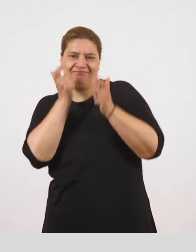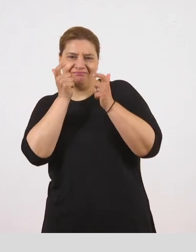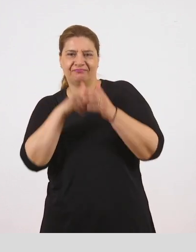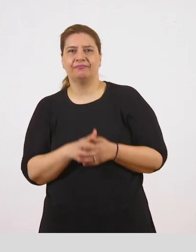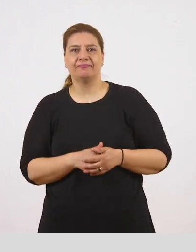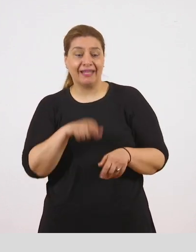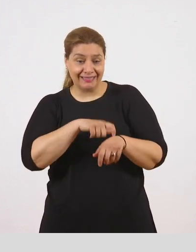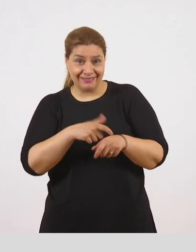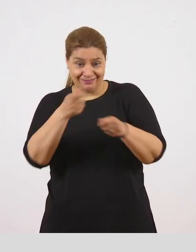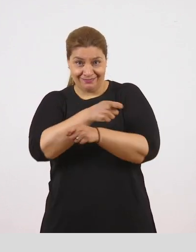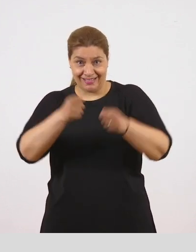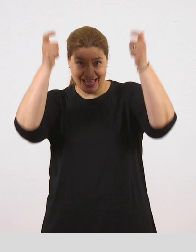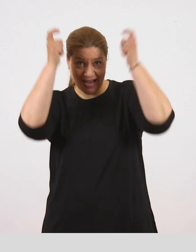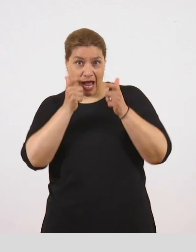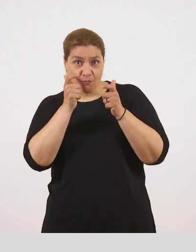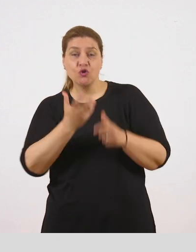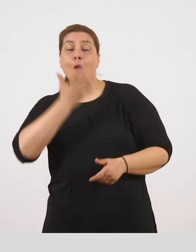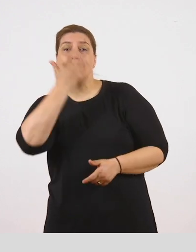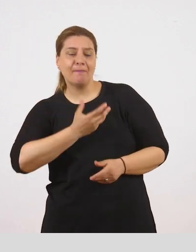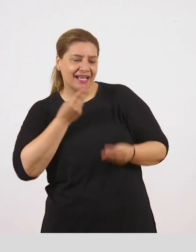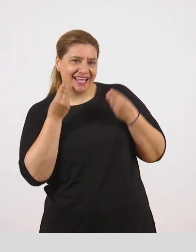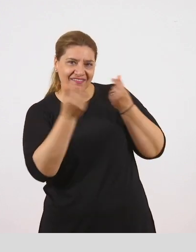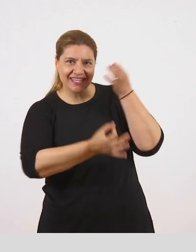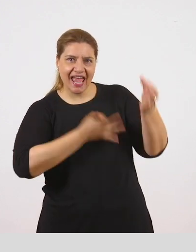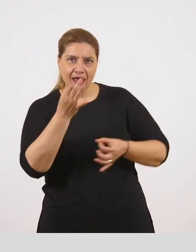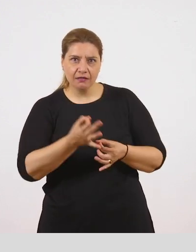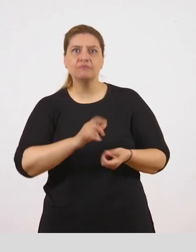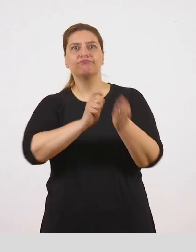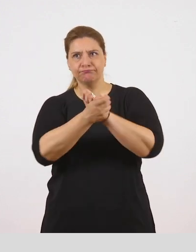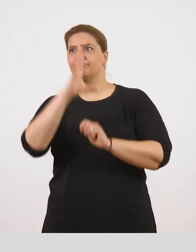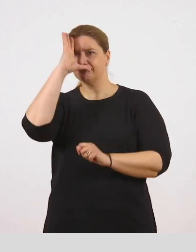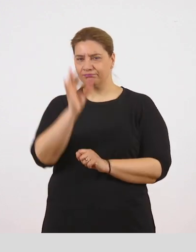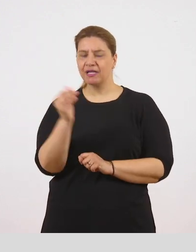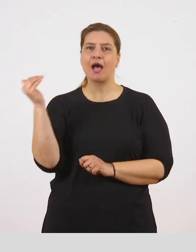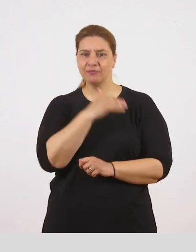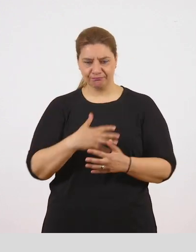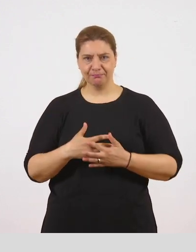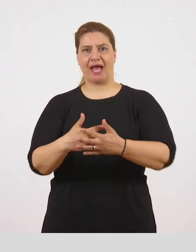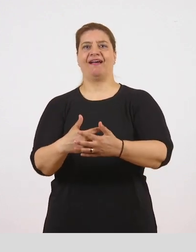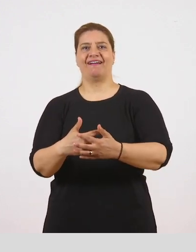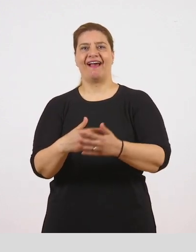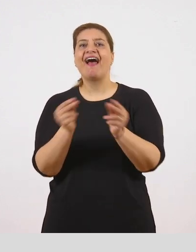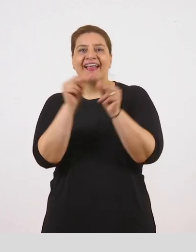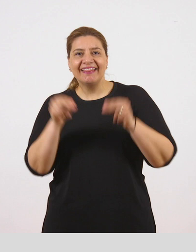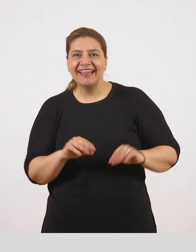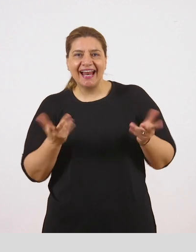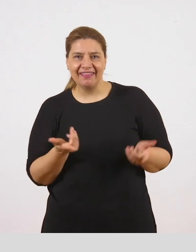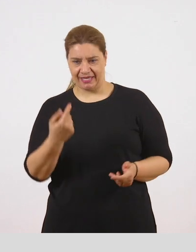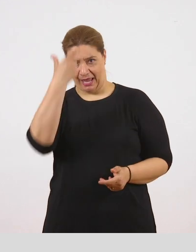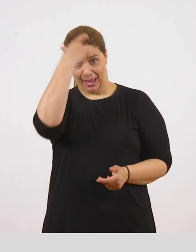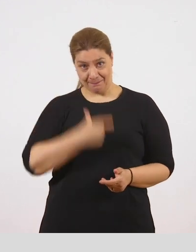οι ευχές που τους έδωσε ο παπάς όταν τους πάντρεψε πραγματοποιήθηκαν. Απόχτισαν καρπών κοιλίας, δηλαδή εμένα